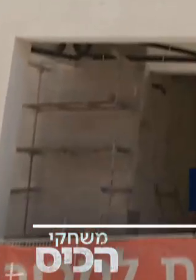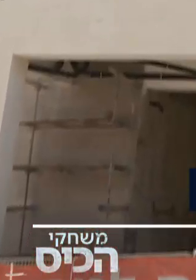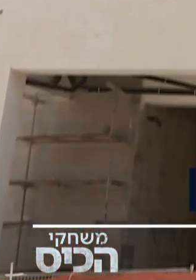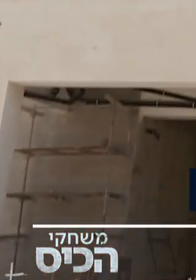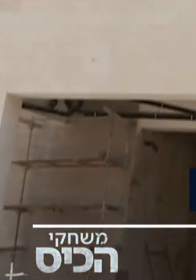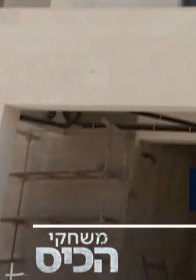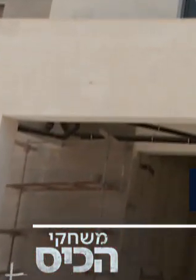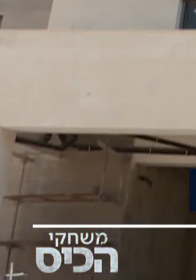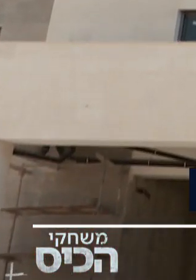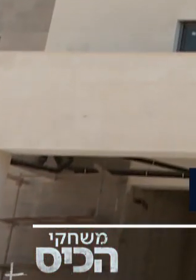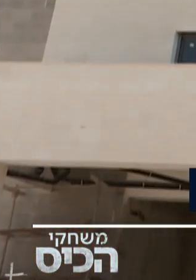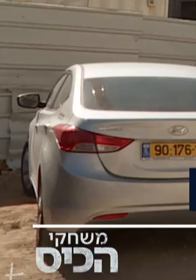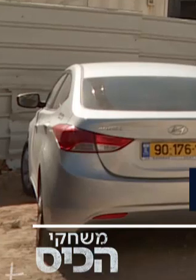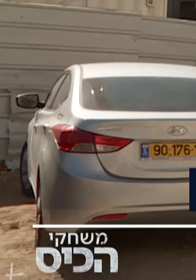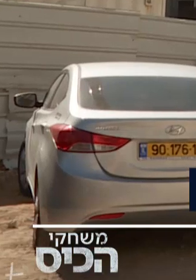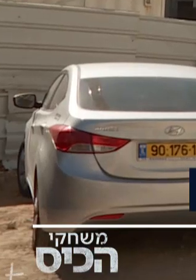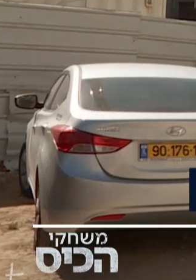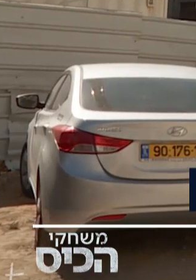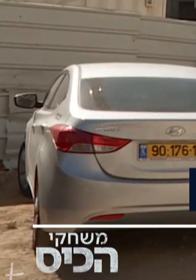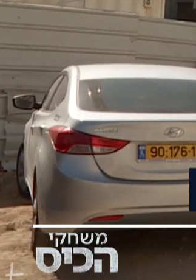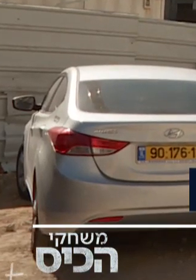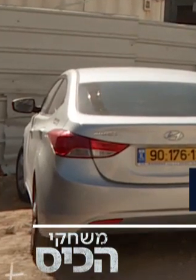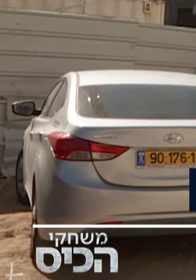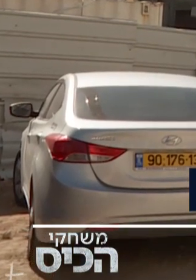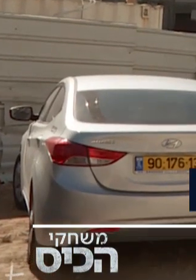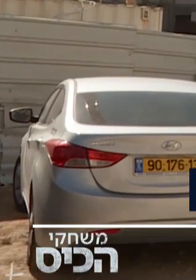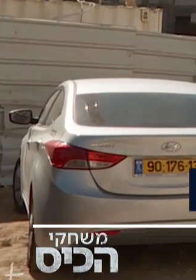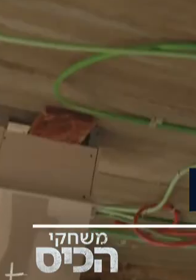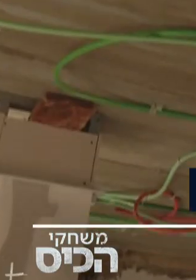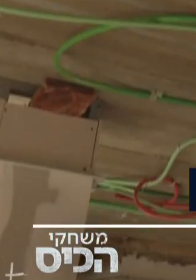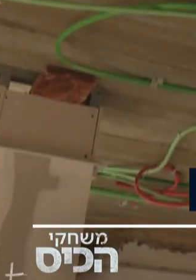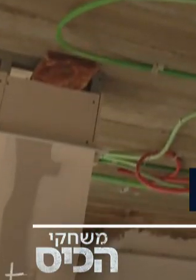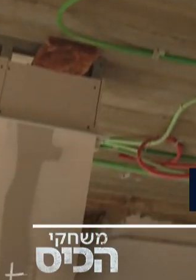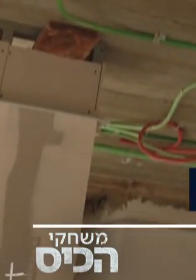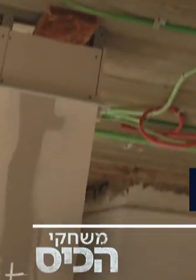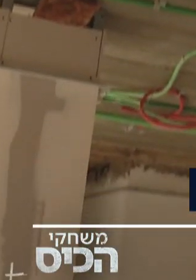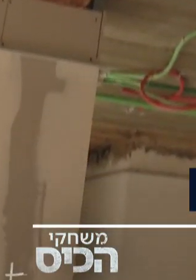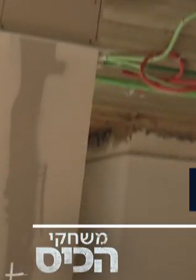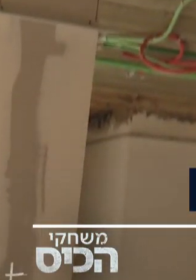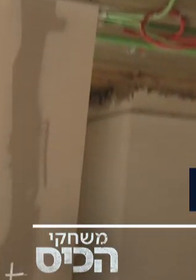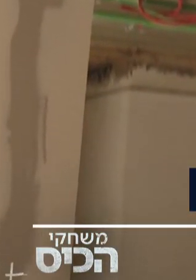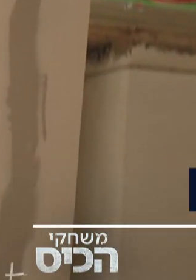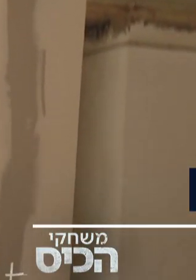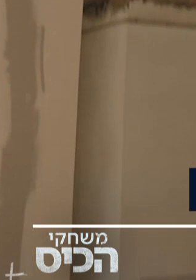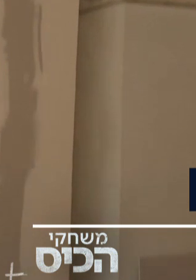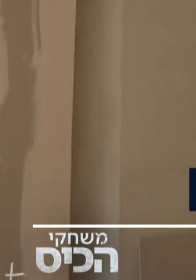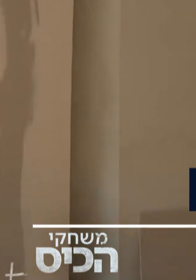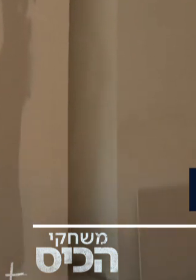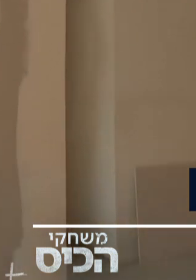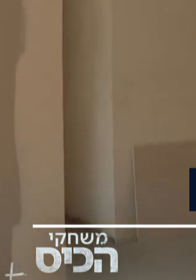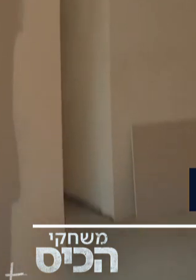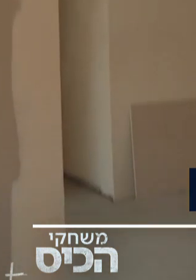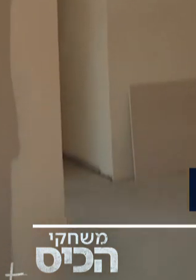לרבעון המקביל ב-2019. כך עולה מנתונים שמפרסמת על השכה המרכזית לסטטיסטיקה. בחודשים יולי